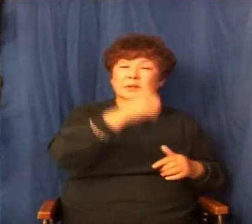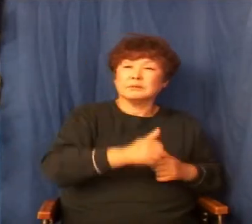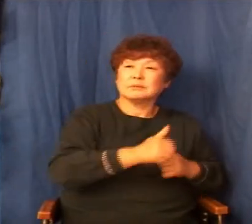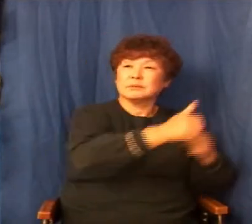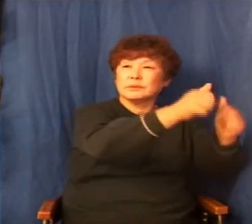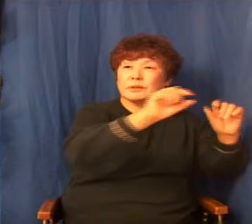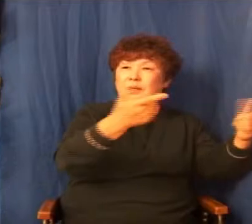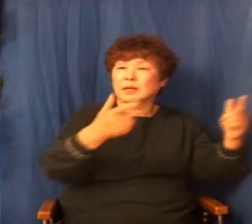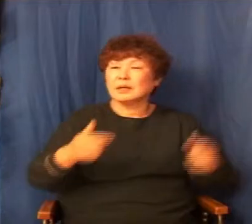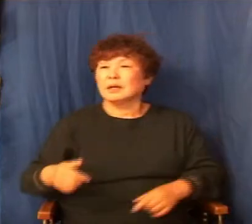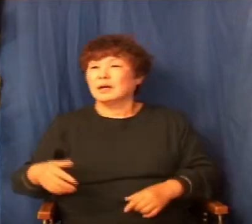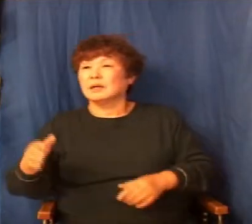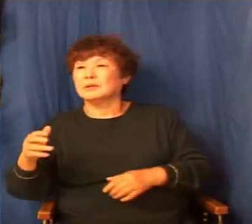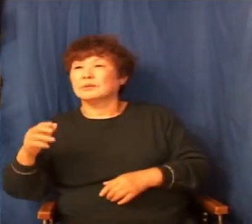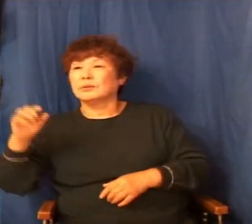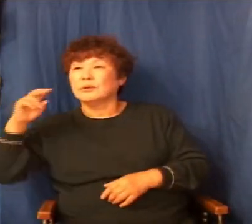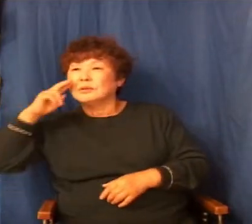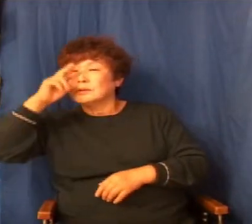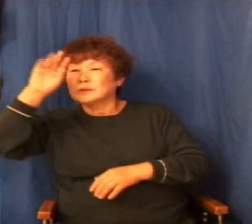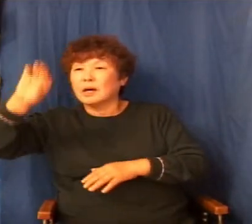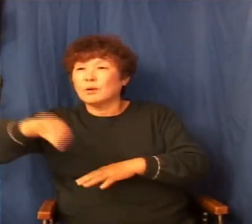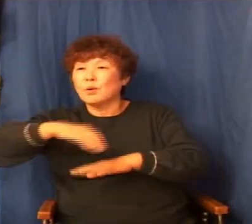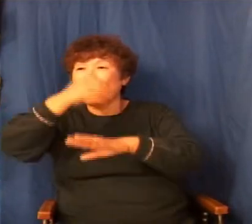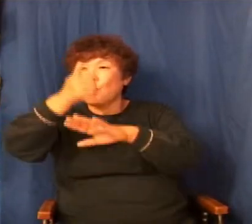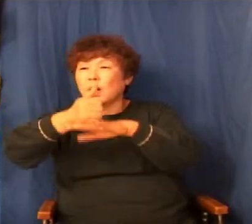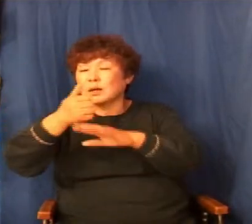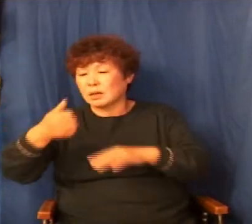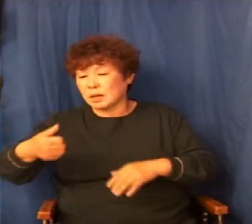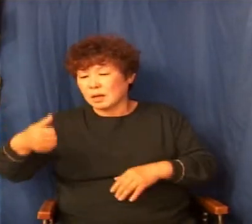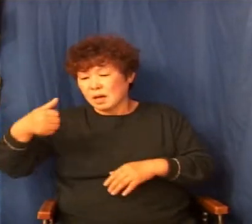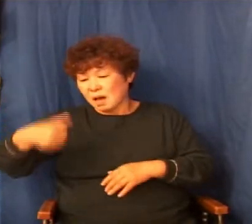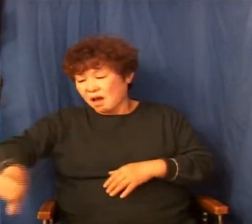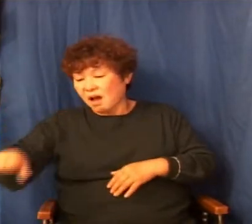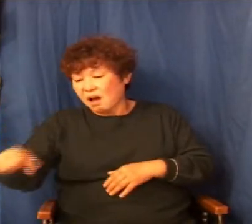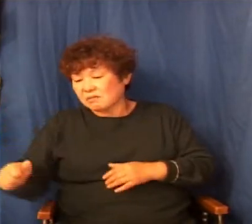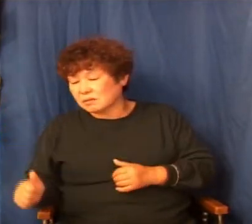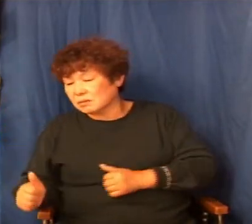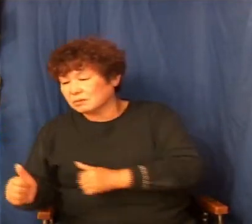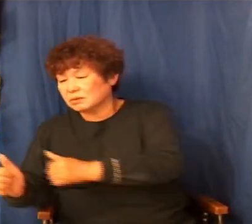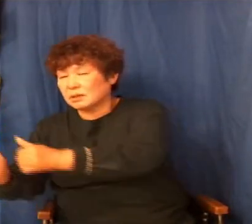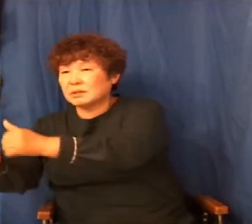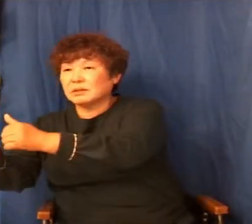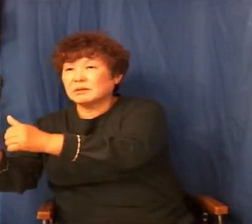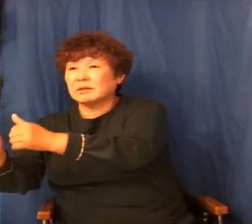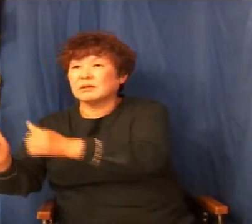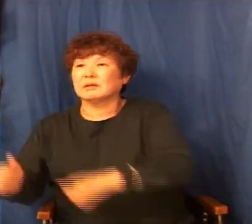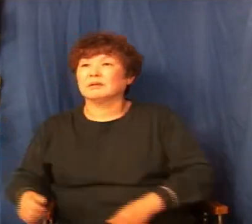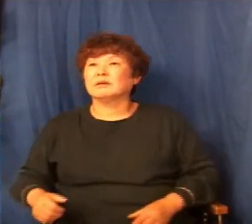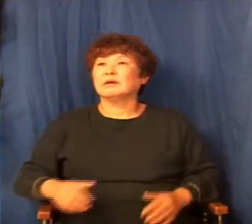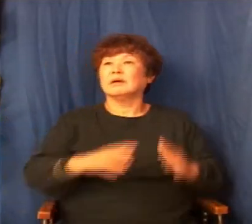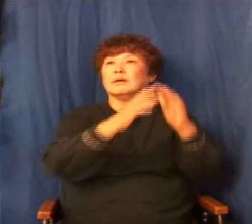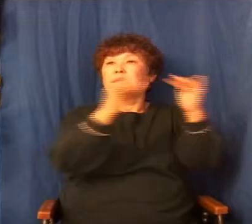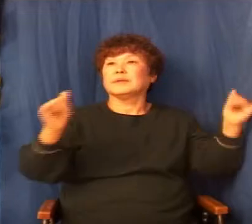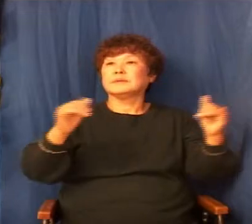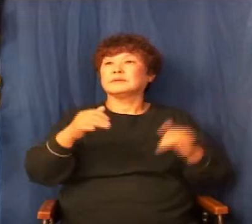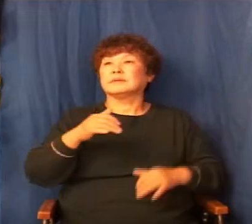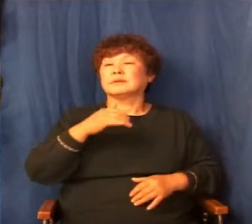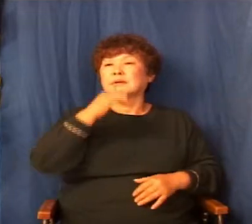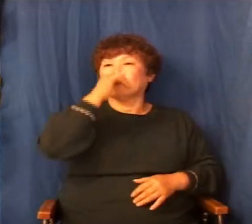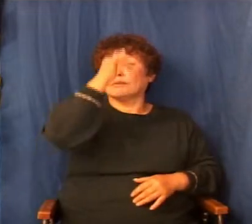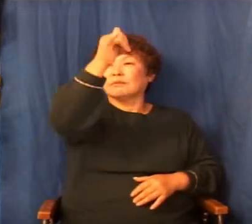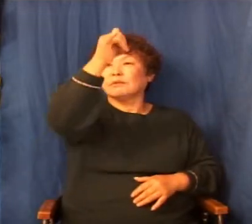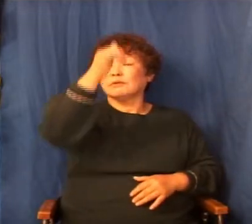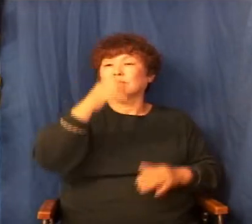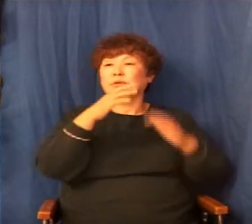국민의 영웅을 죽인 사람을 누가 좋다고 그를 왕으로 세우고 싶겠습니까? 그러니까